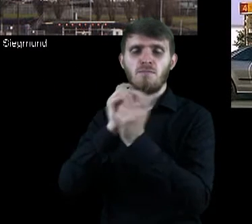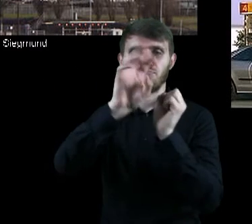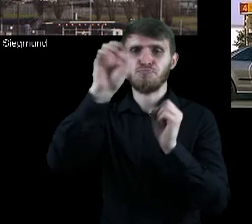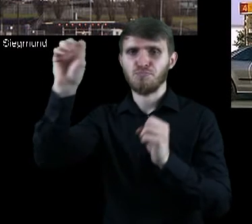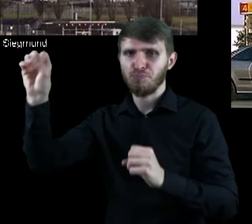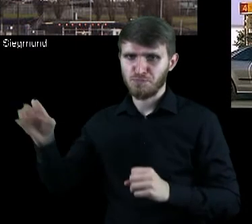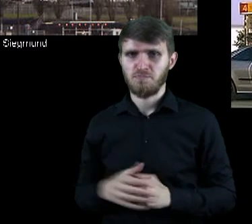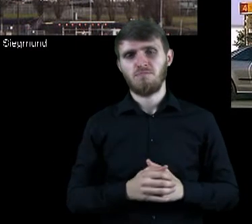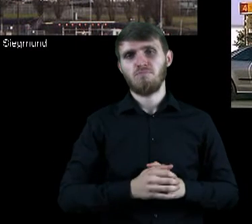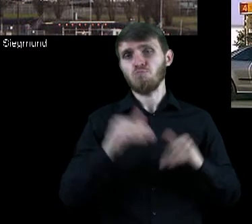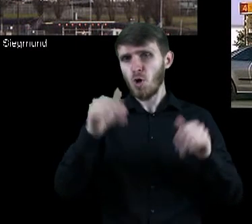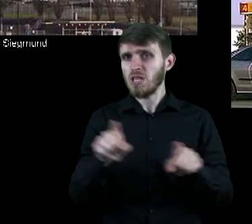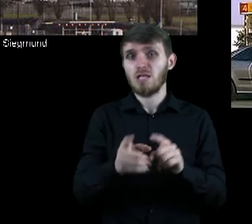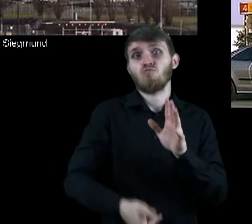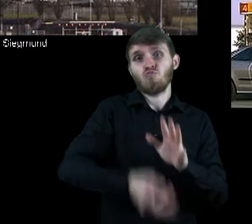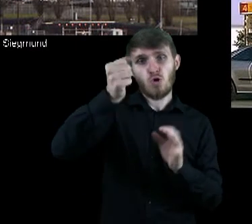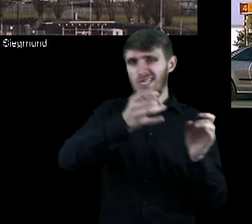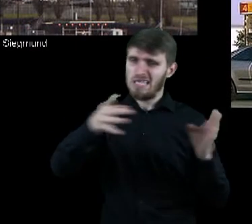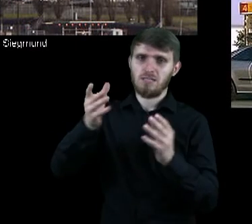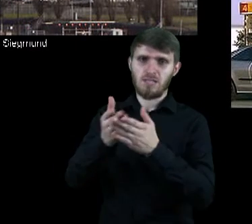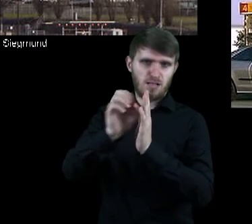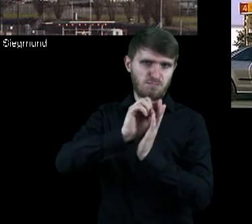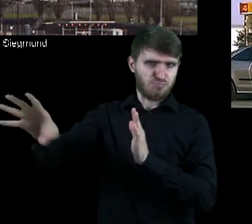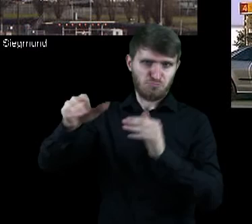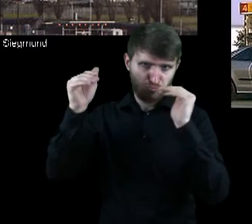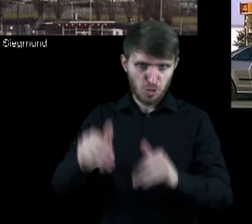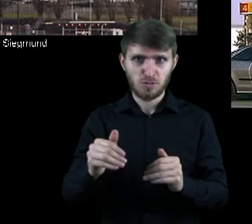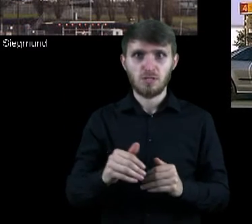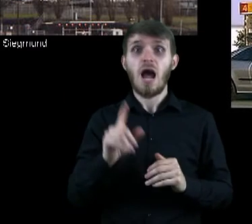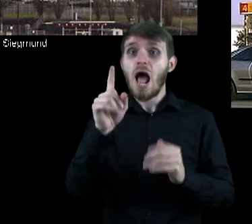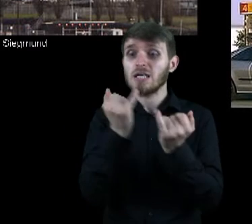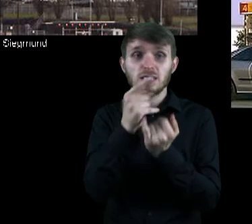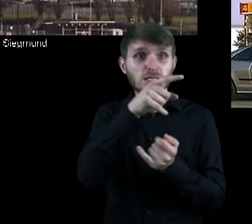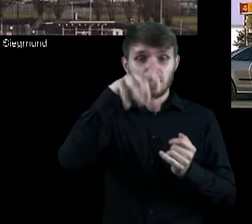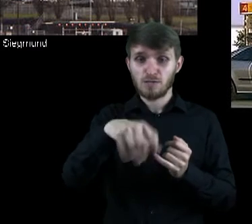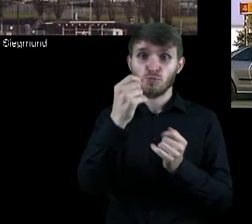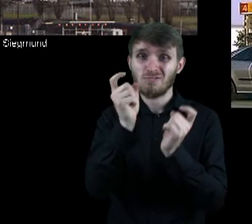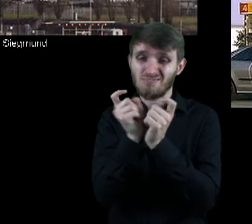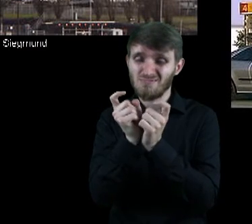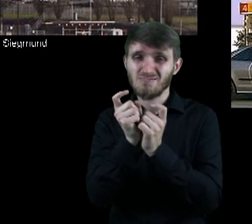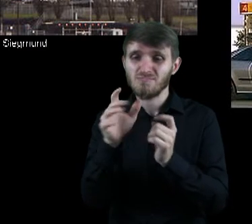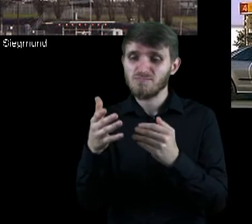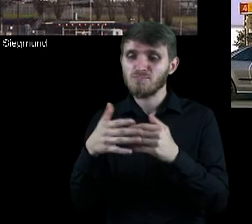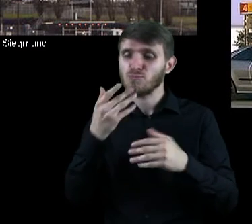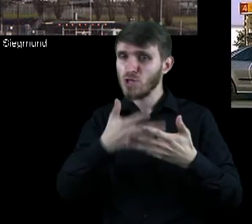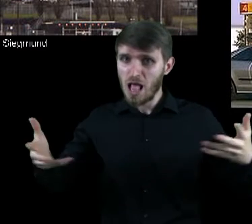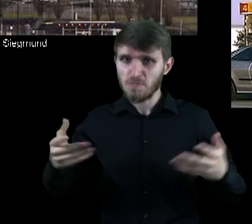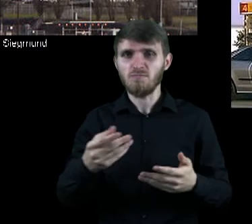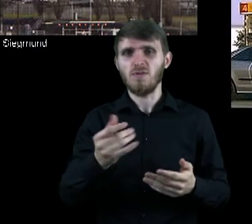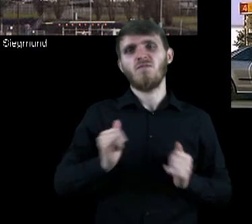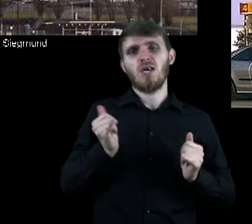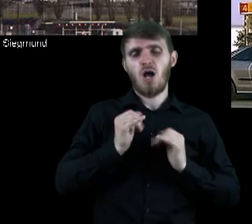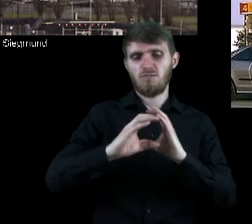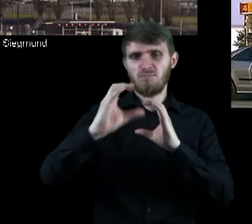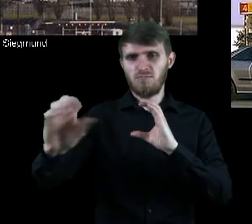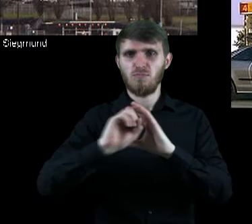po całym świecie. Z morskiej platformy ropa może trafić od razu do tankowca, ale jeśli platforma jest blisko brzegu,